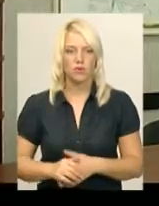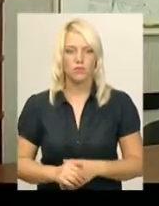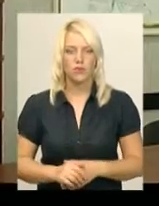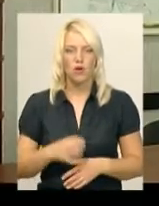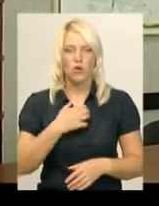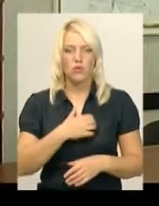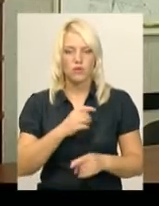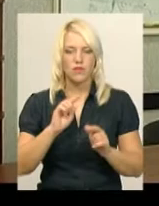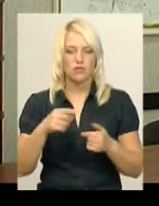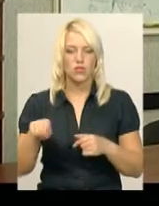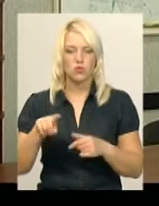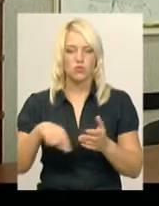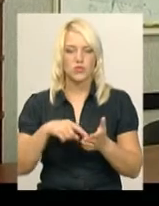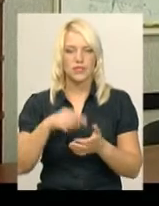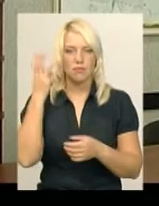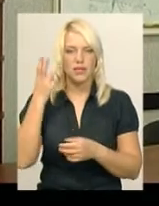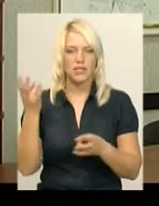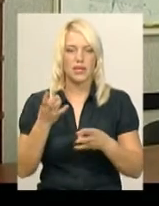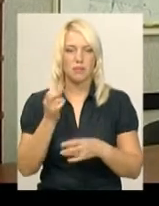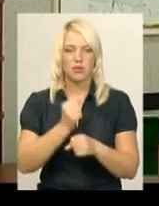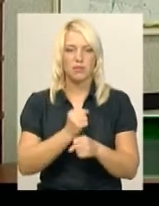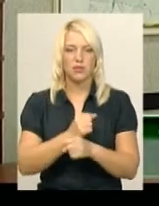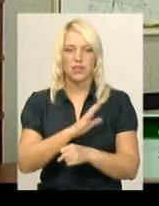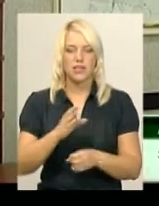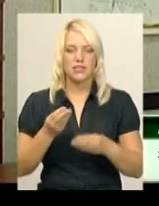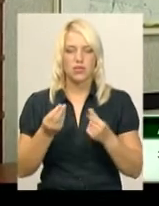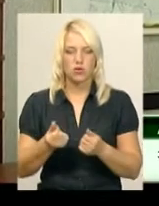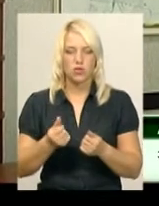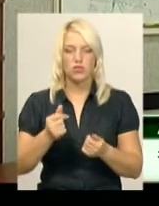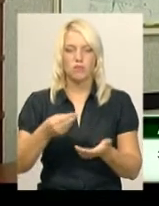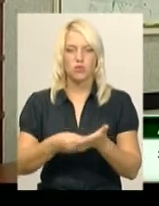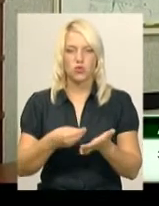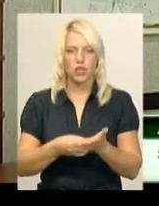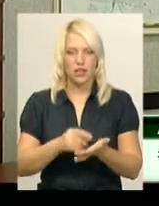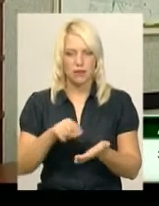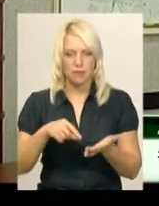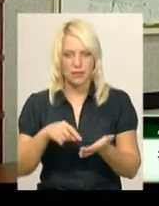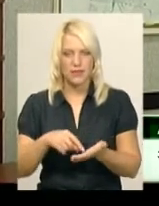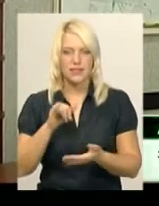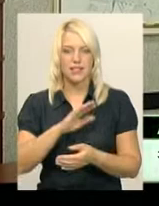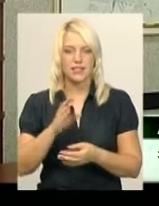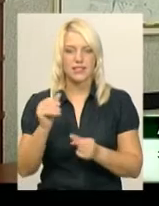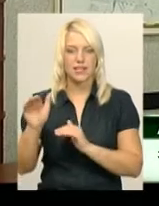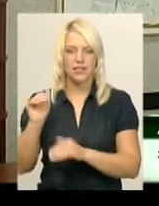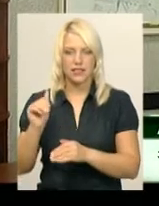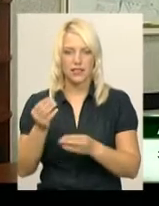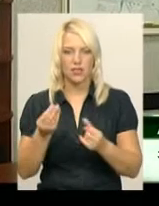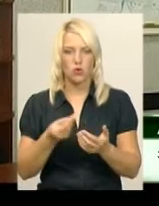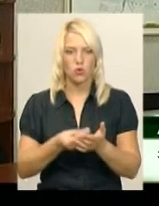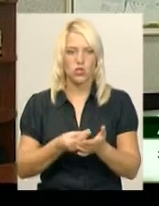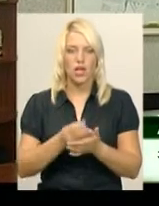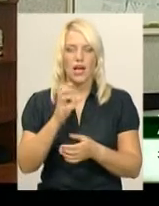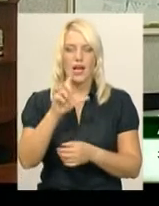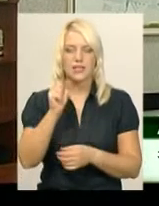вимоги – це те, що в місті Хмельницькому це має робитися не за рахунок коштів бюджету, не за рахунок кредитних коштів, а за рахунок коштів